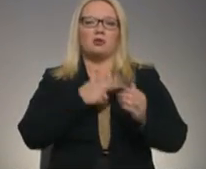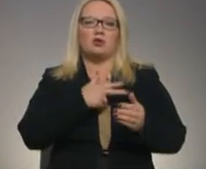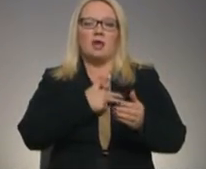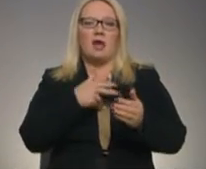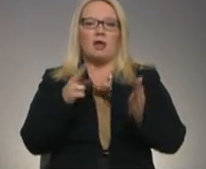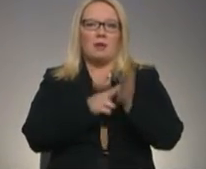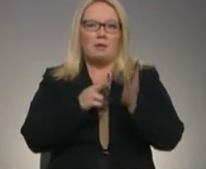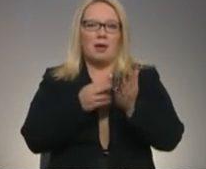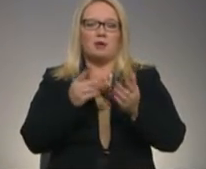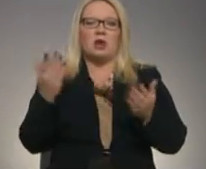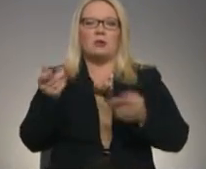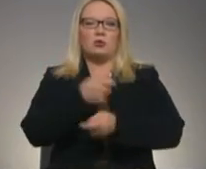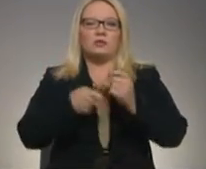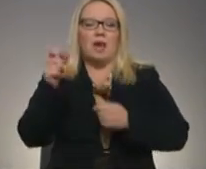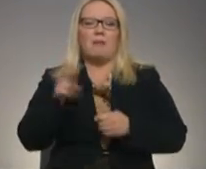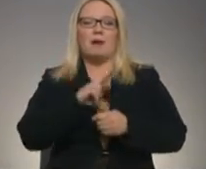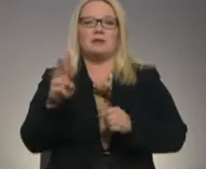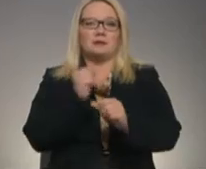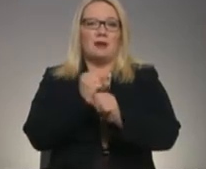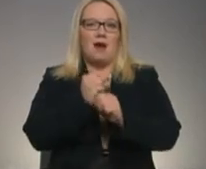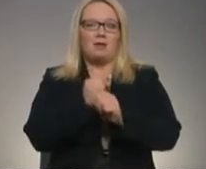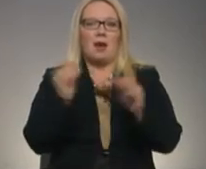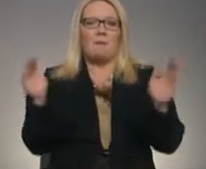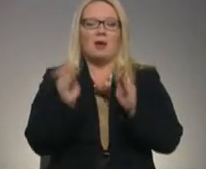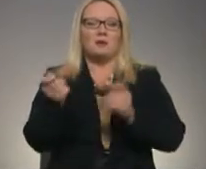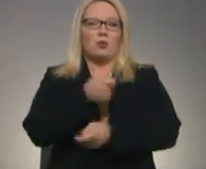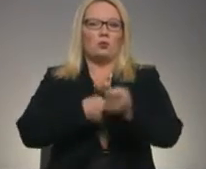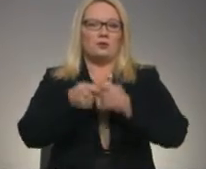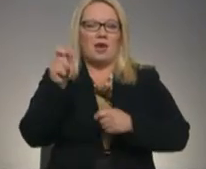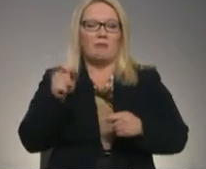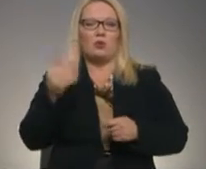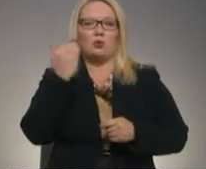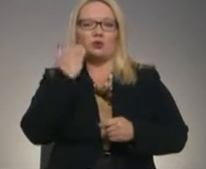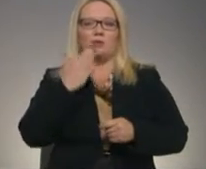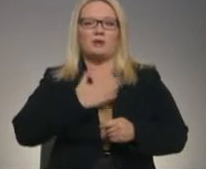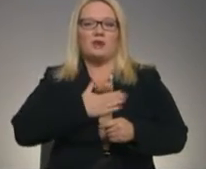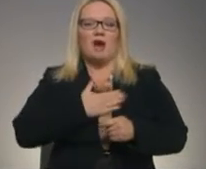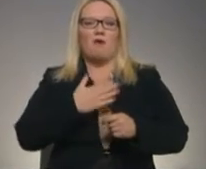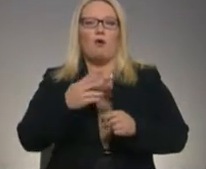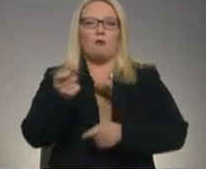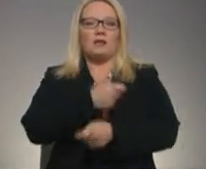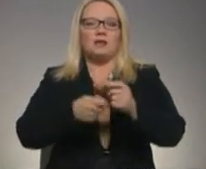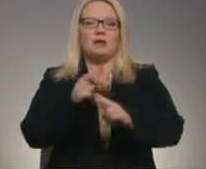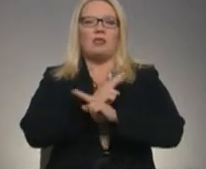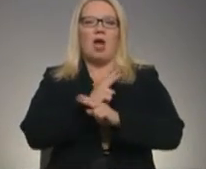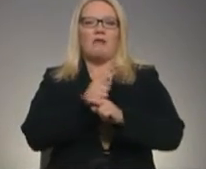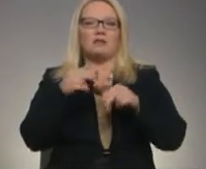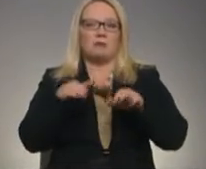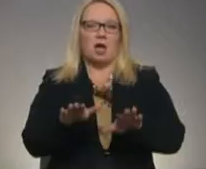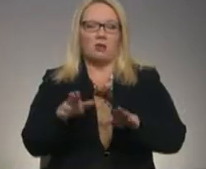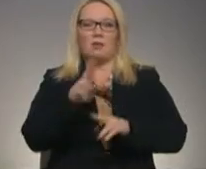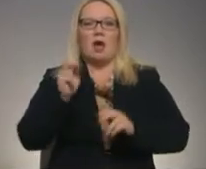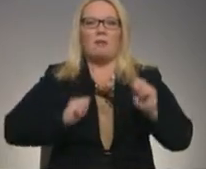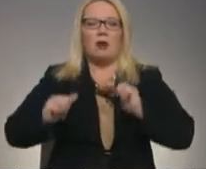Mazie uzņēmēji, no kuriem liela daļa šobrīd strādā kā mikrouzņēmēji, to jau nosaukuši par savu biznesu nāves spriedumu. Diep mērinātība ar